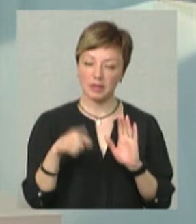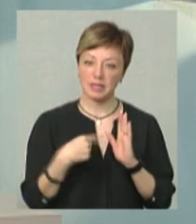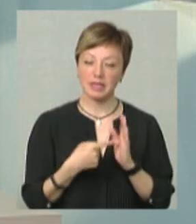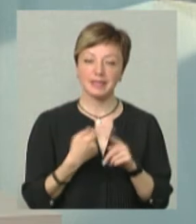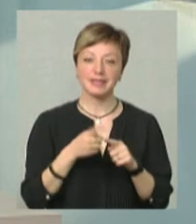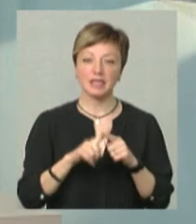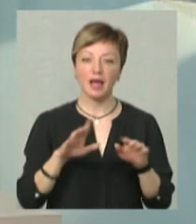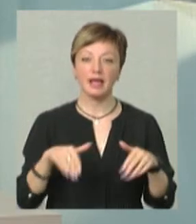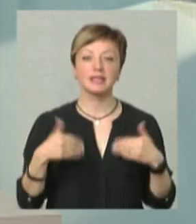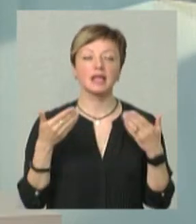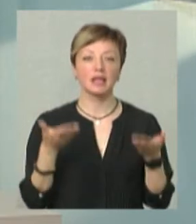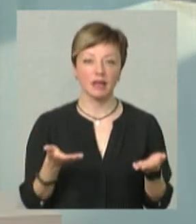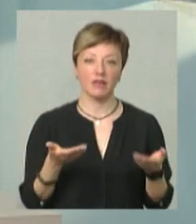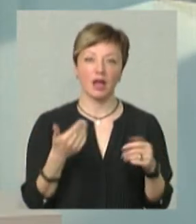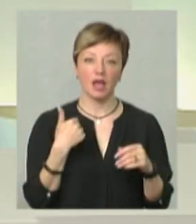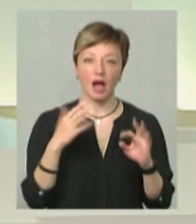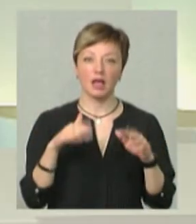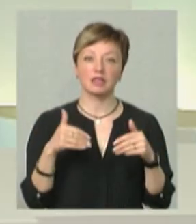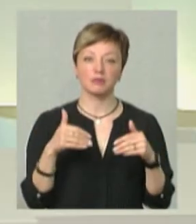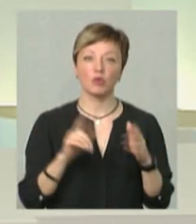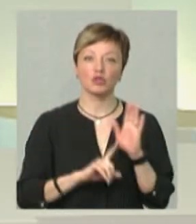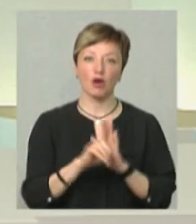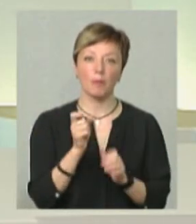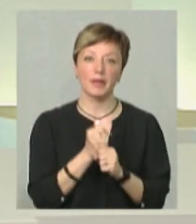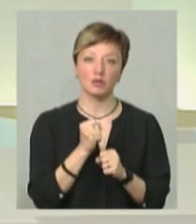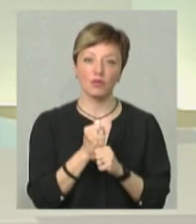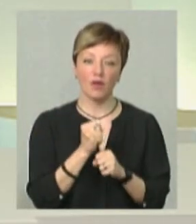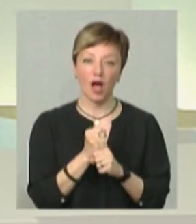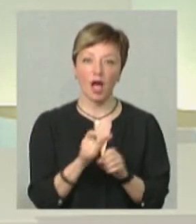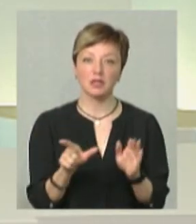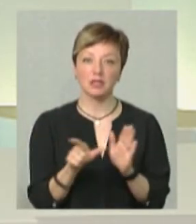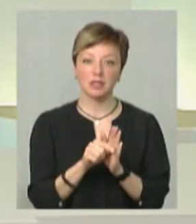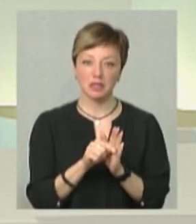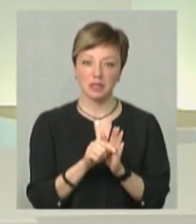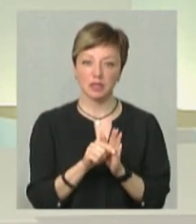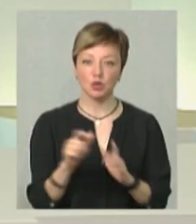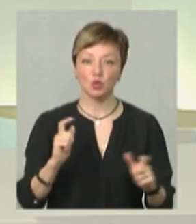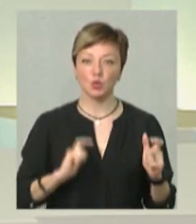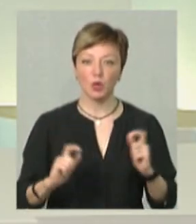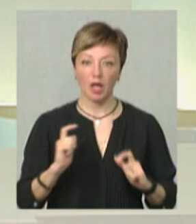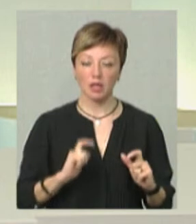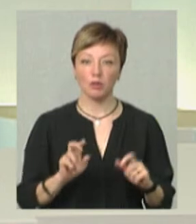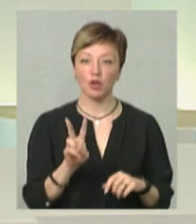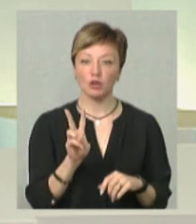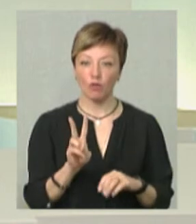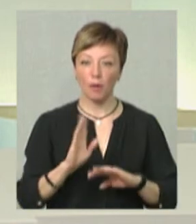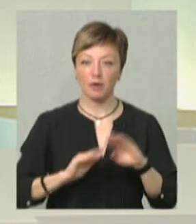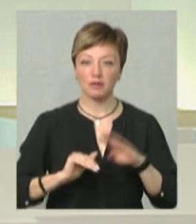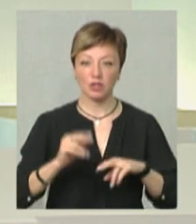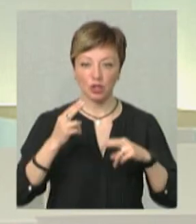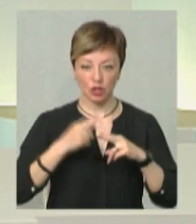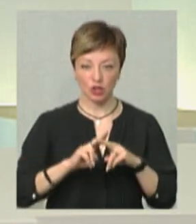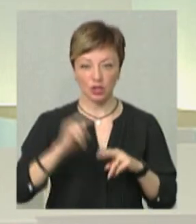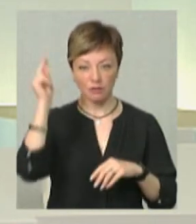кажучи, це така ініціатива. Я ініціативно почав працювати з студентами двох професійно